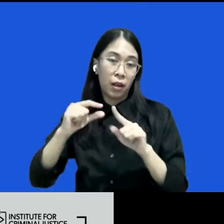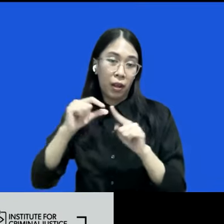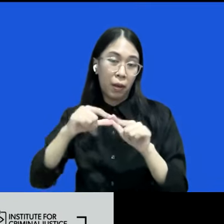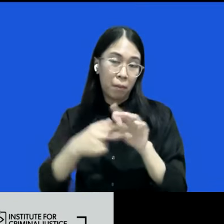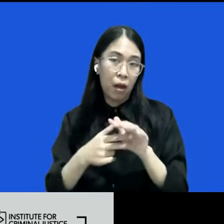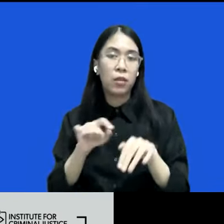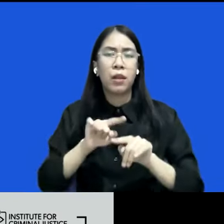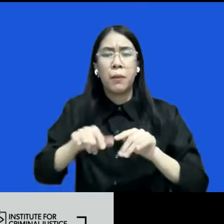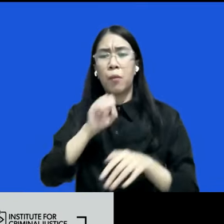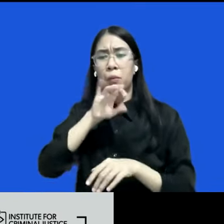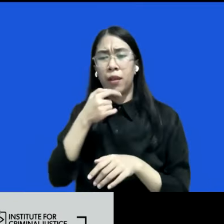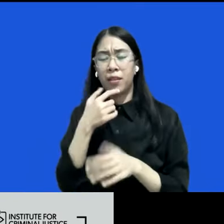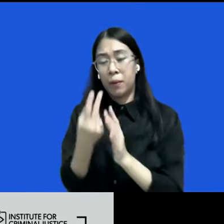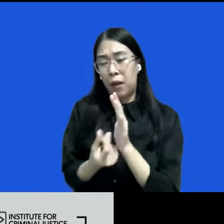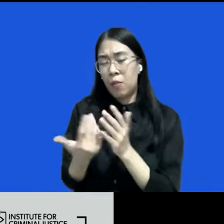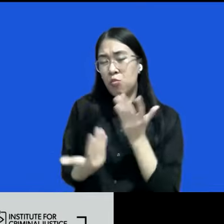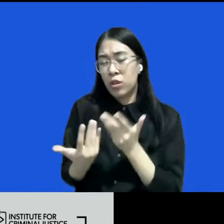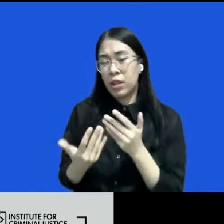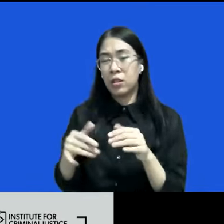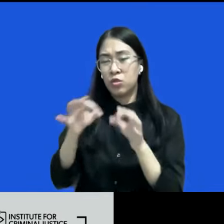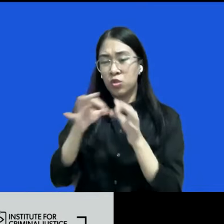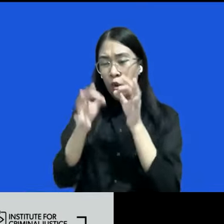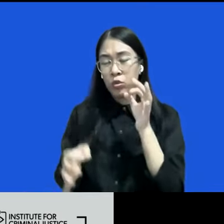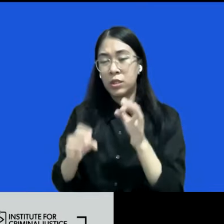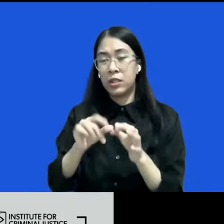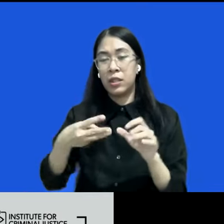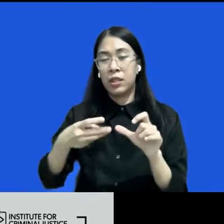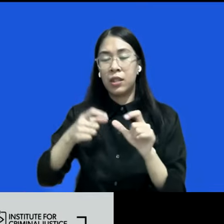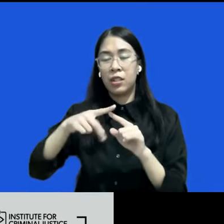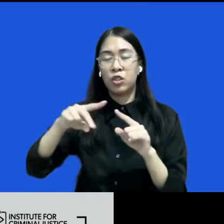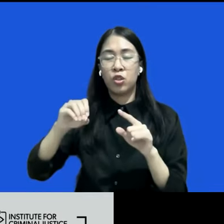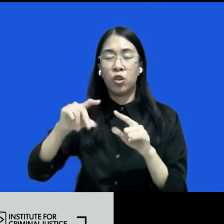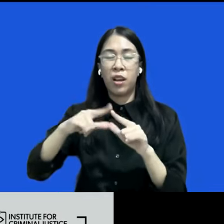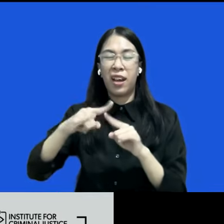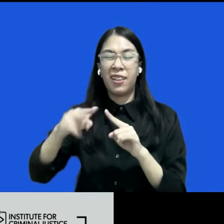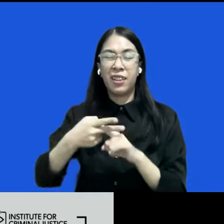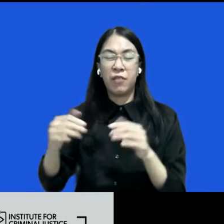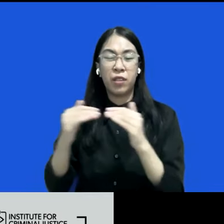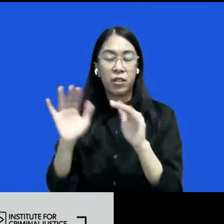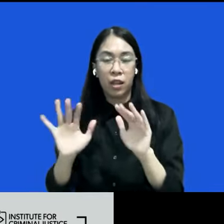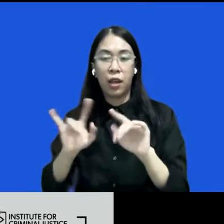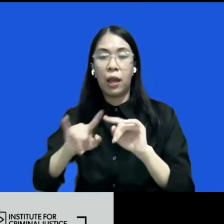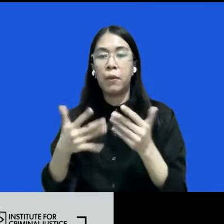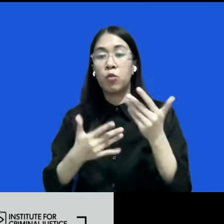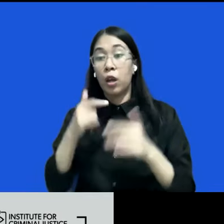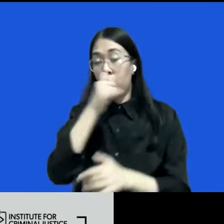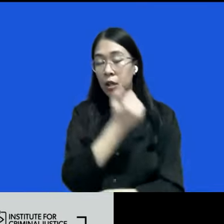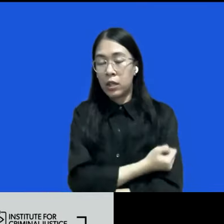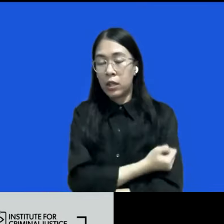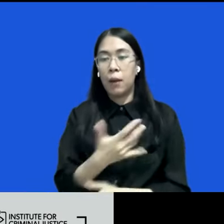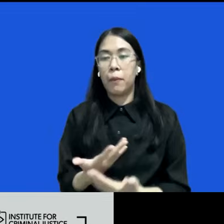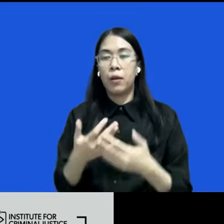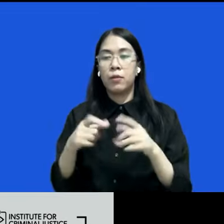soal biaya solusinya mungkin bukan restoratif justice sebenarnya kalau untuk narkotika kita misalnya memperkenalkan dekriminalisasi untuk penggunaan narkotika